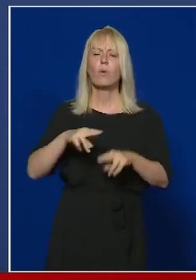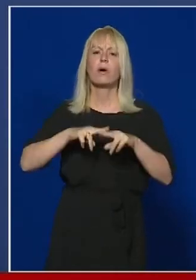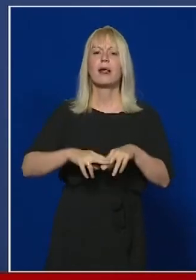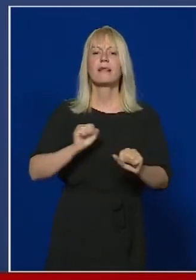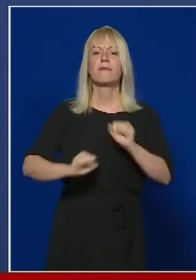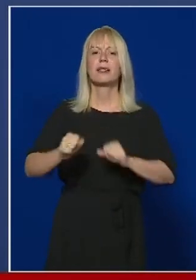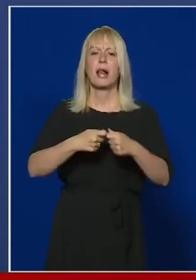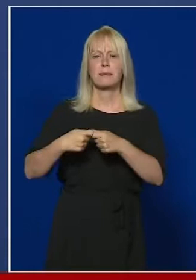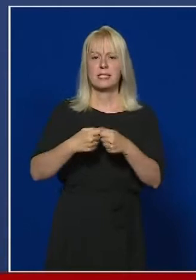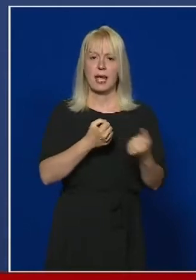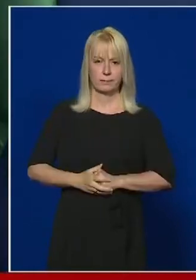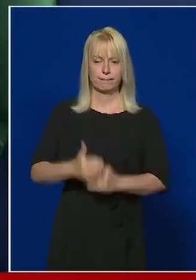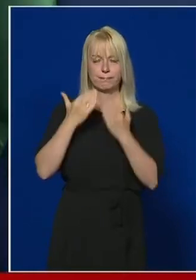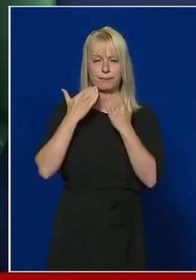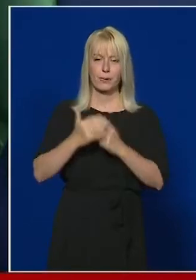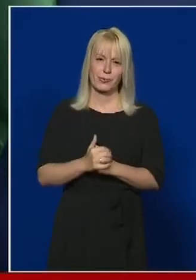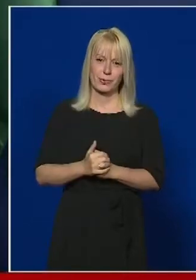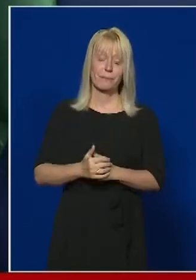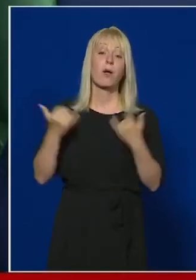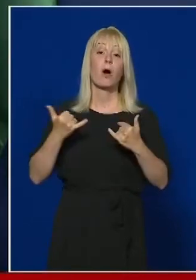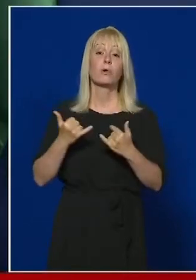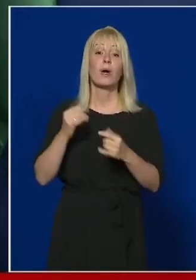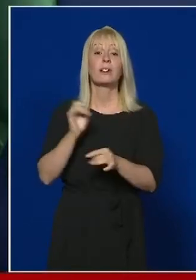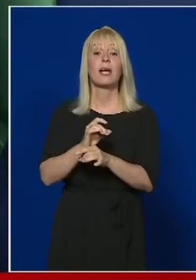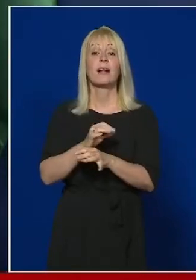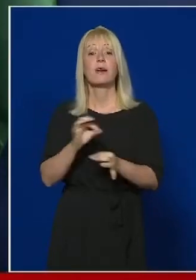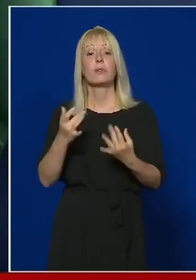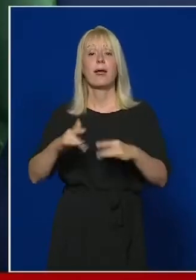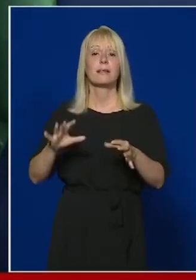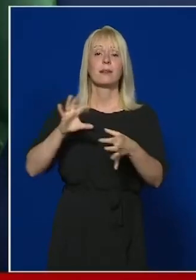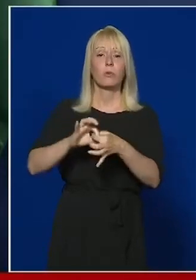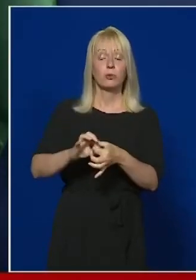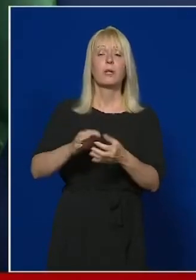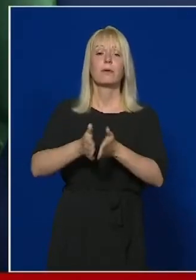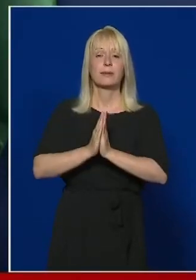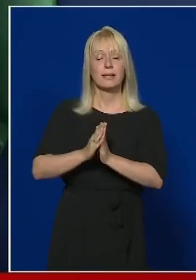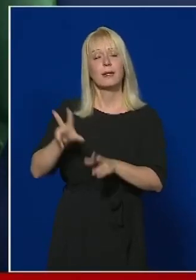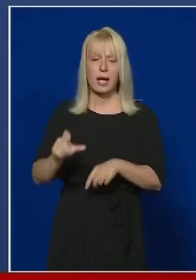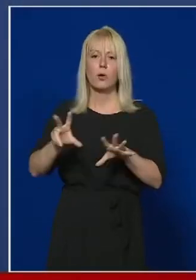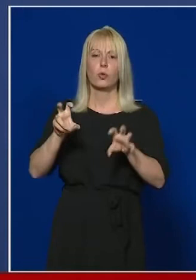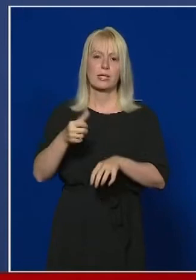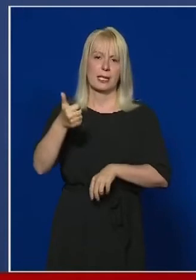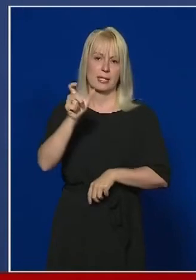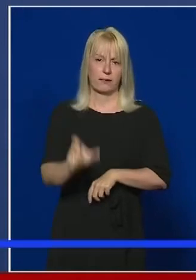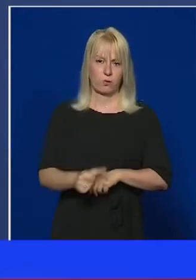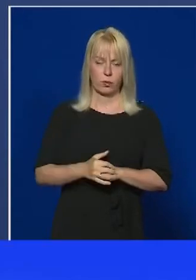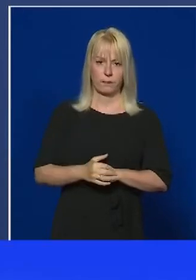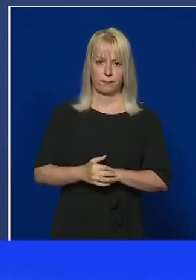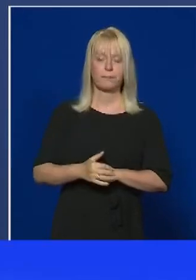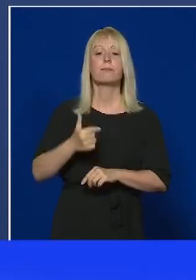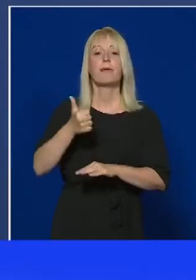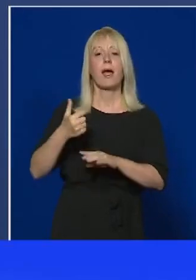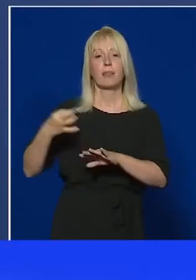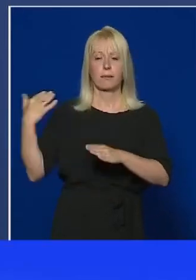törzs mai sajtótájékoztatóján, majd beszámolt arról is, milyen esetekben indítottak büntető eljárást. Az elmúlt 24 órában